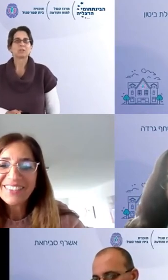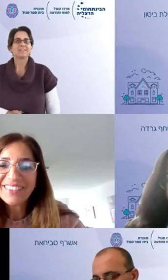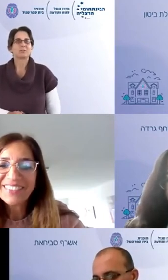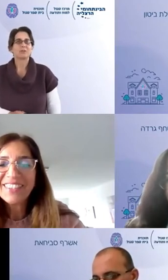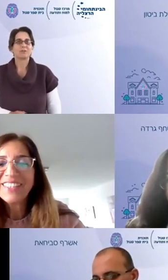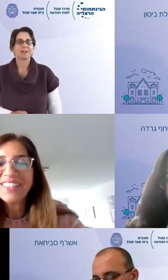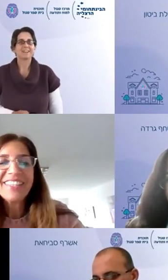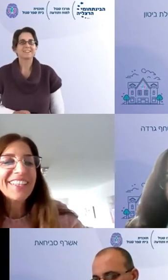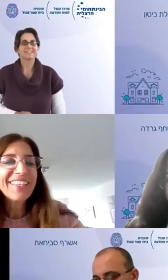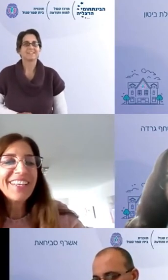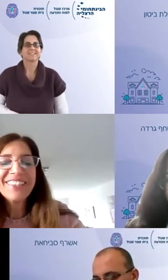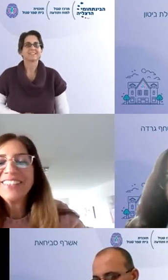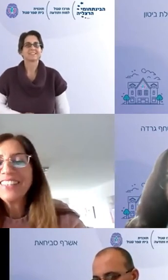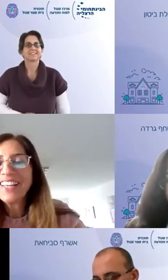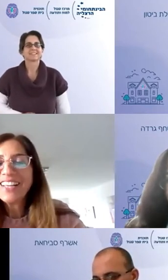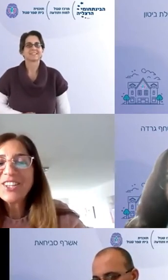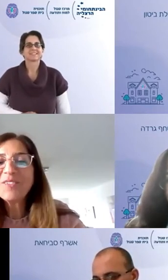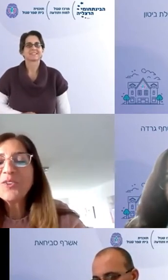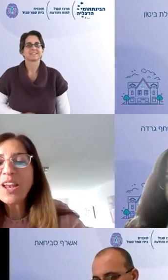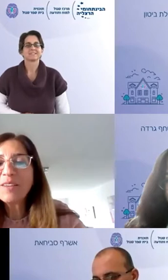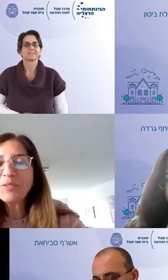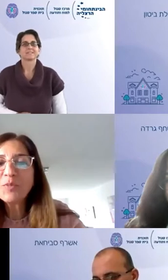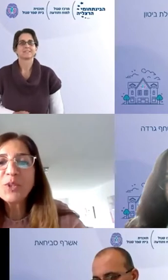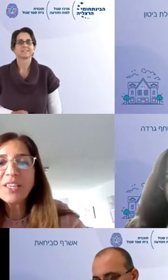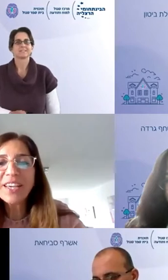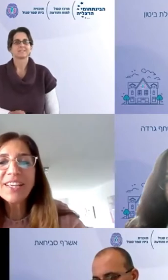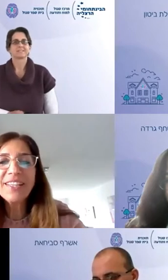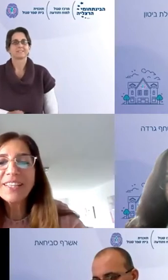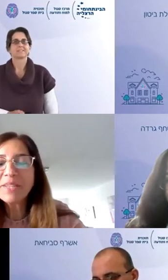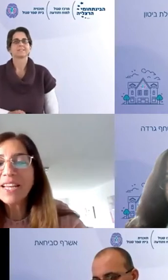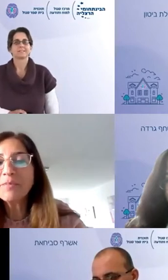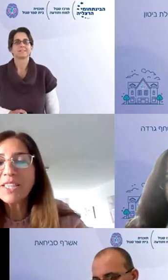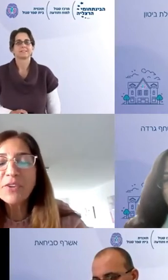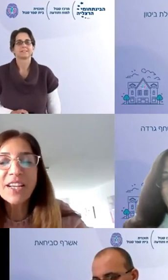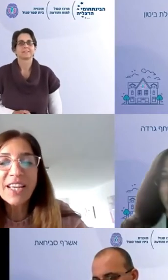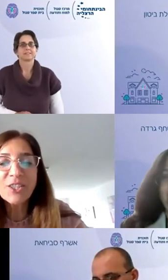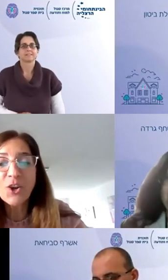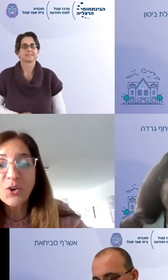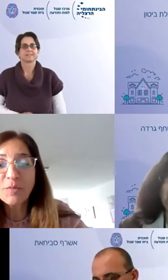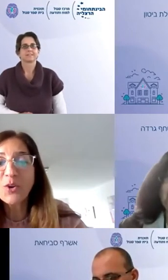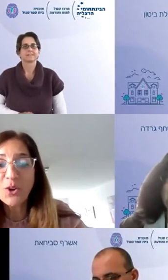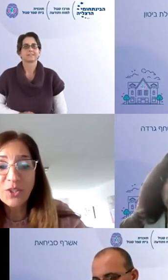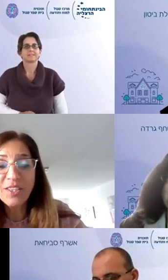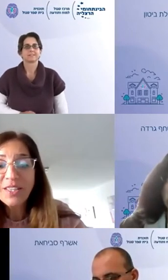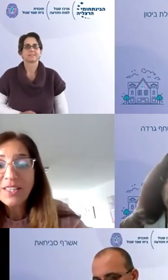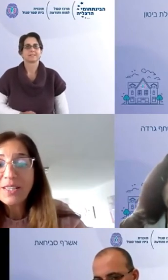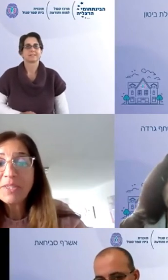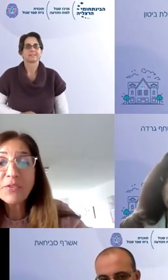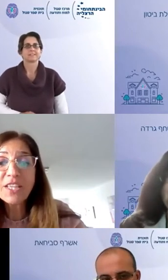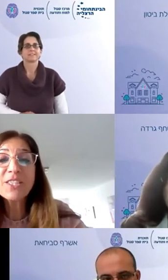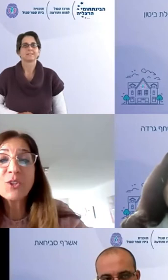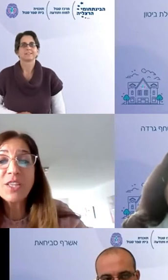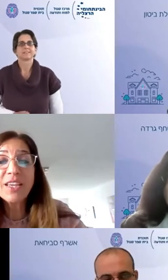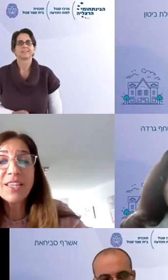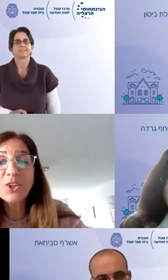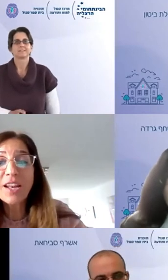רותי, אנחנו נעבור עליי אז שלום לכולם, שמי רותי קרן אני מנהלת בית ספר אריאל שרון בחולון בית